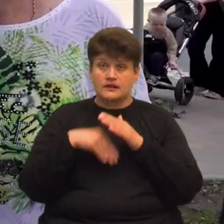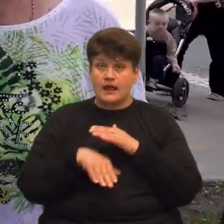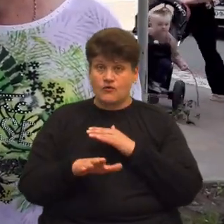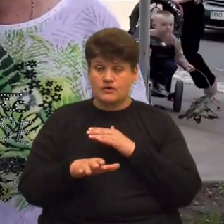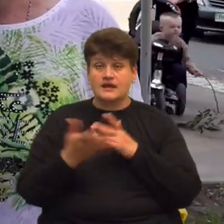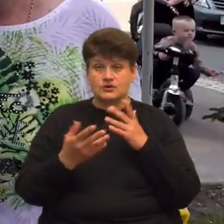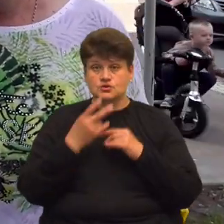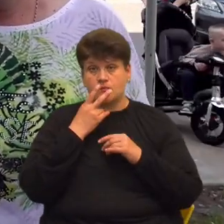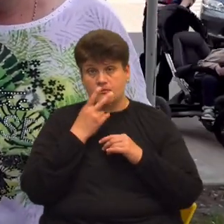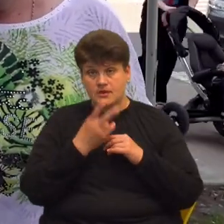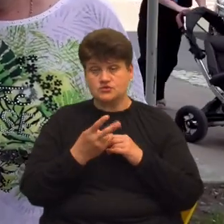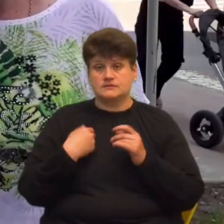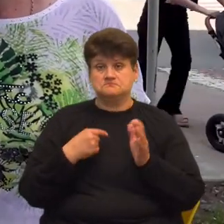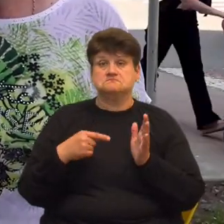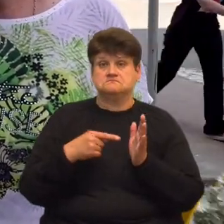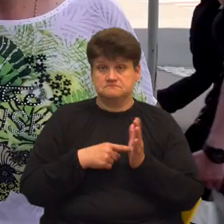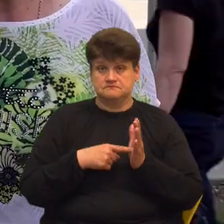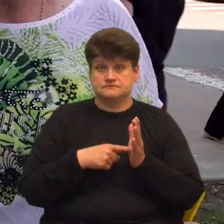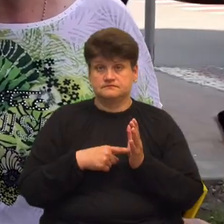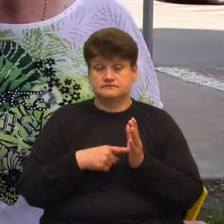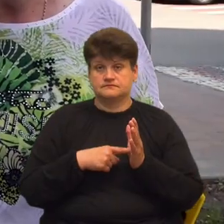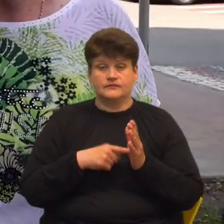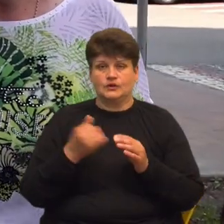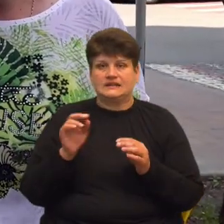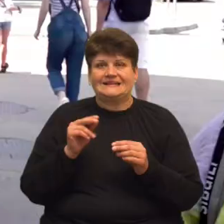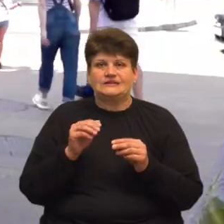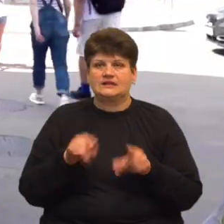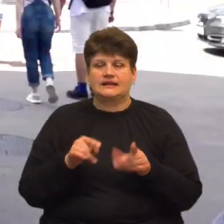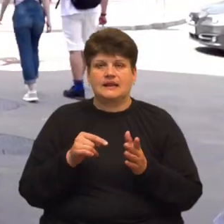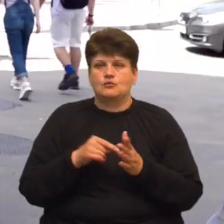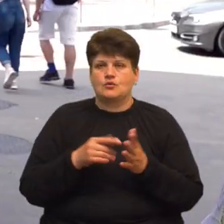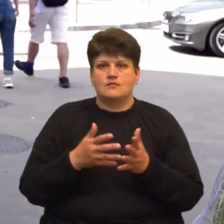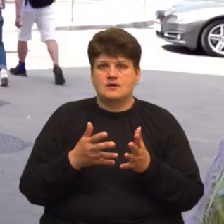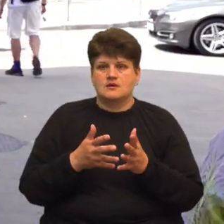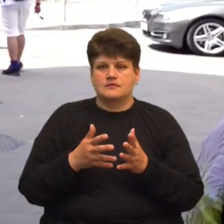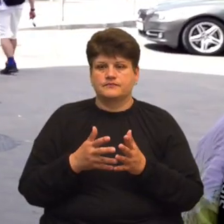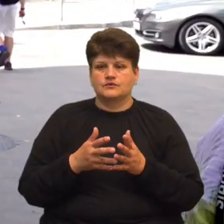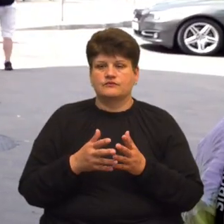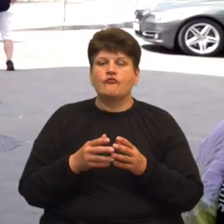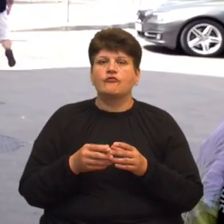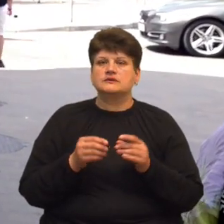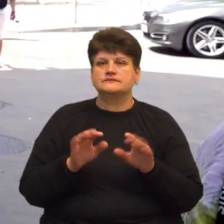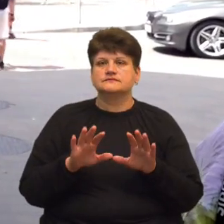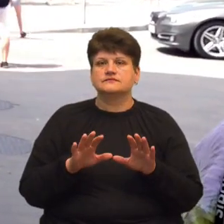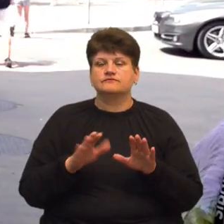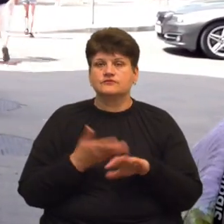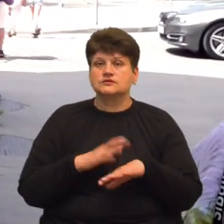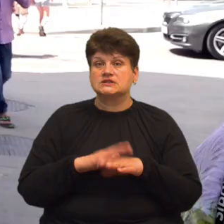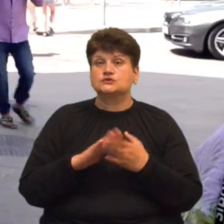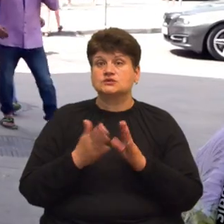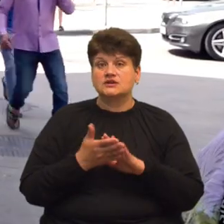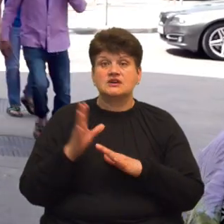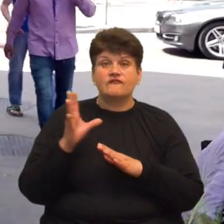бачимо і десь нас застає, так не попадало, щоб якась довв'язка була. Піку ситуацію, то повинні всі люди